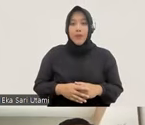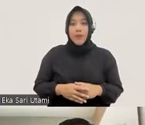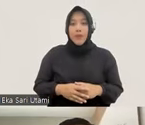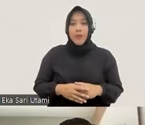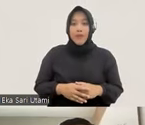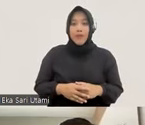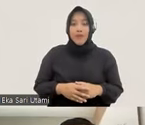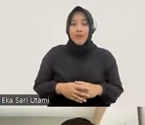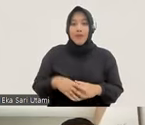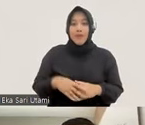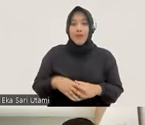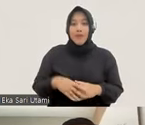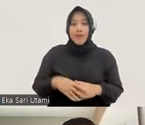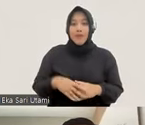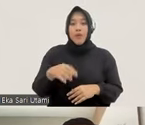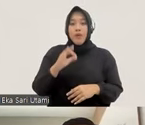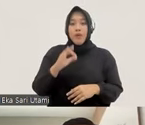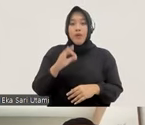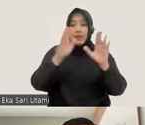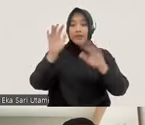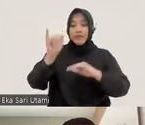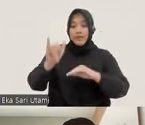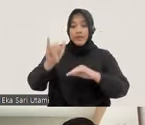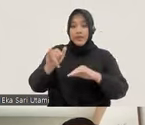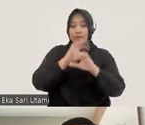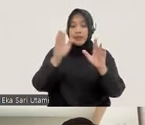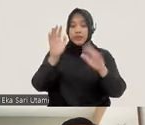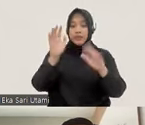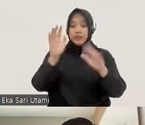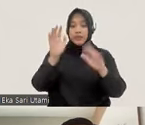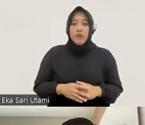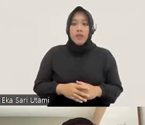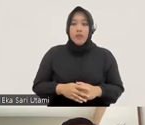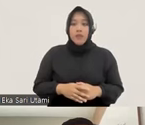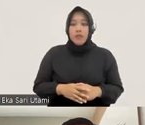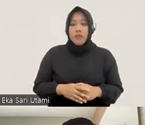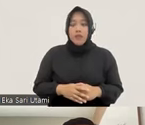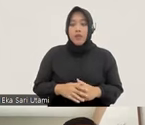Terlihatan, Mbak Johana? Ya, sudah terlihat, Bang. Oke, sebentar ya.